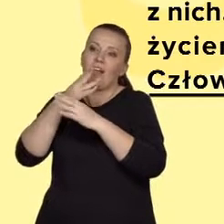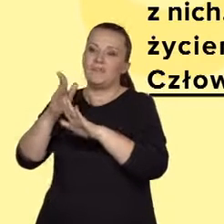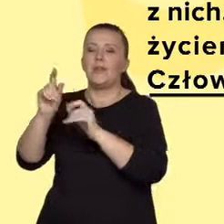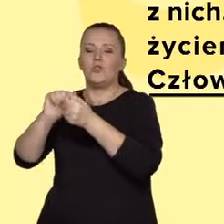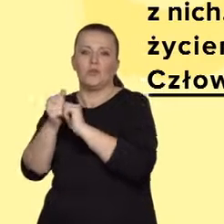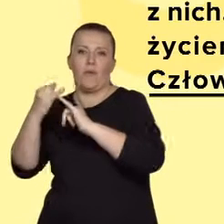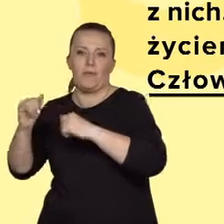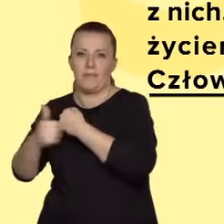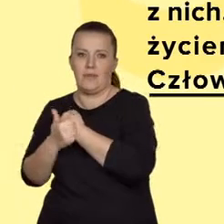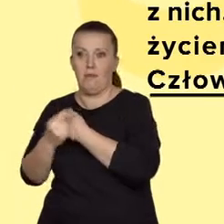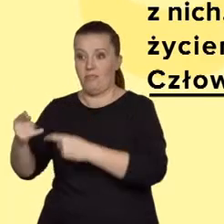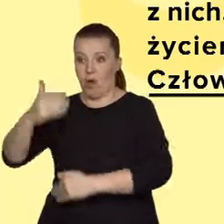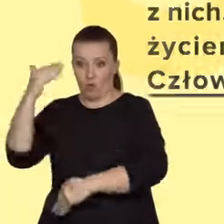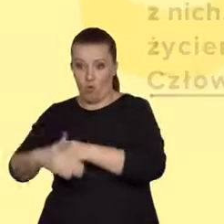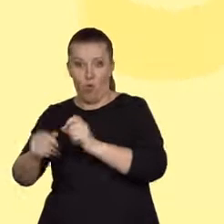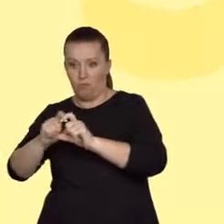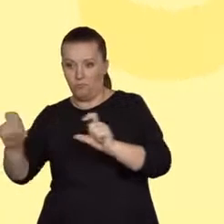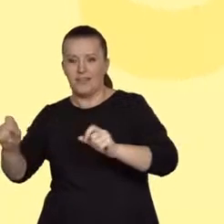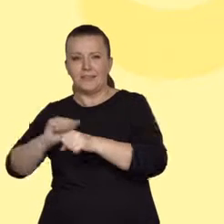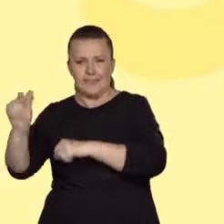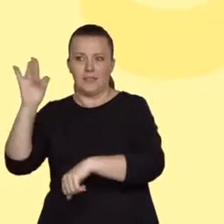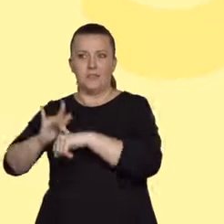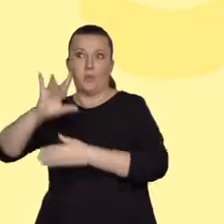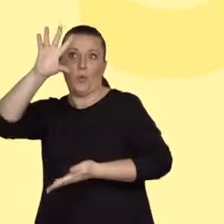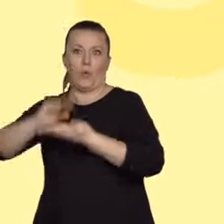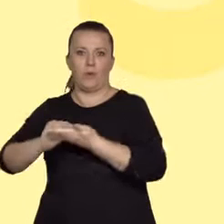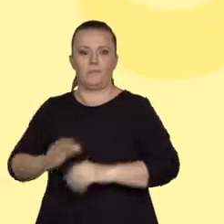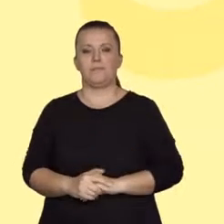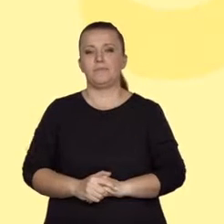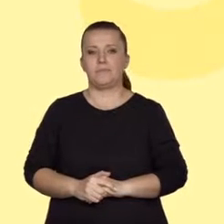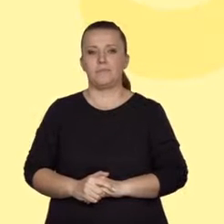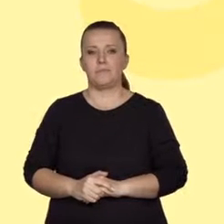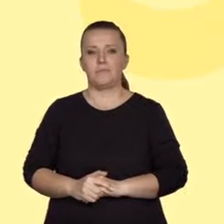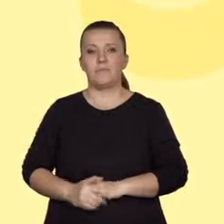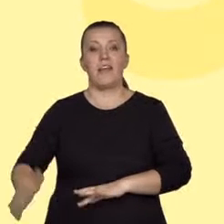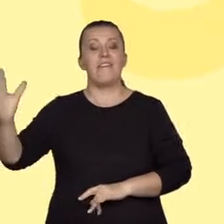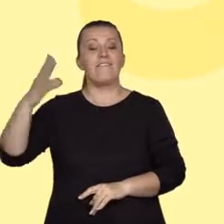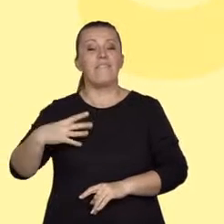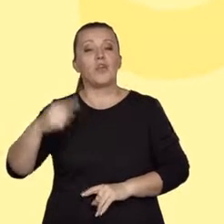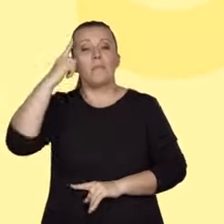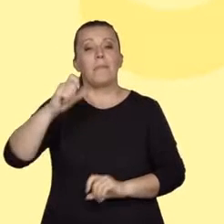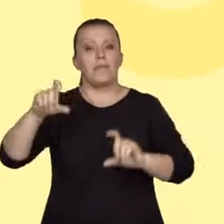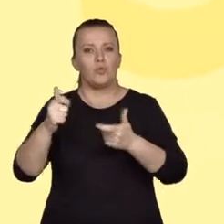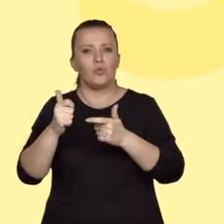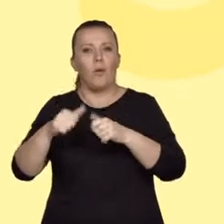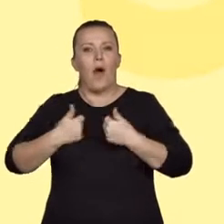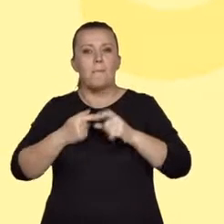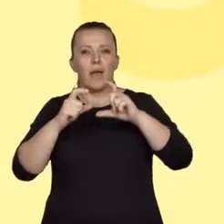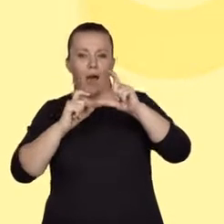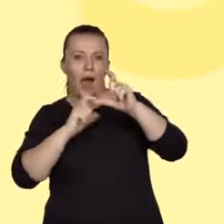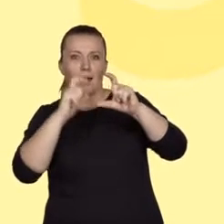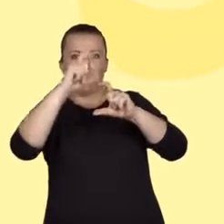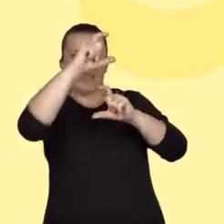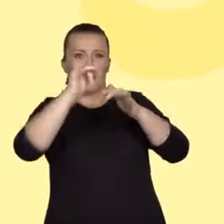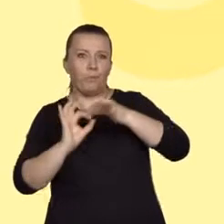niezbyt zgrabna, ale dobrze zamykająca wywód. Warto pamiętać, że powinno się nawiązywać w kolejnych akapitach do wcześniejszych. Oczywiście